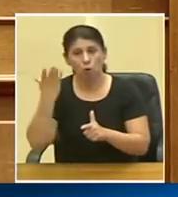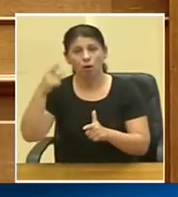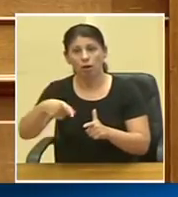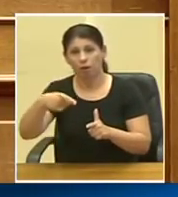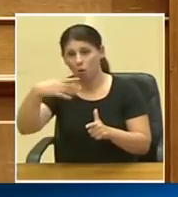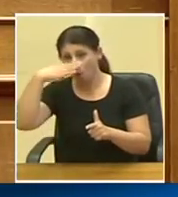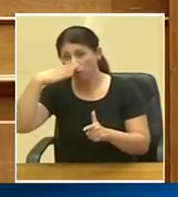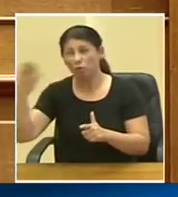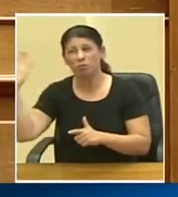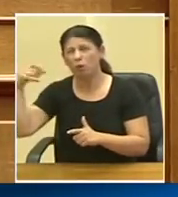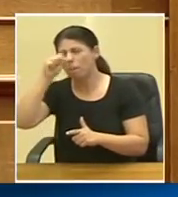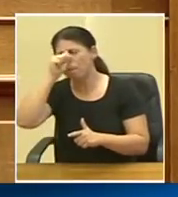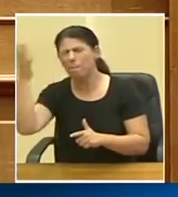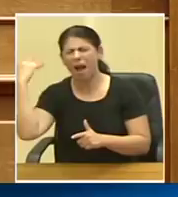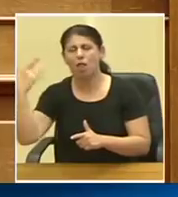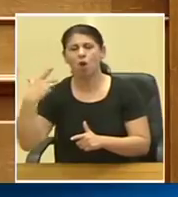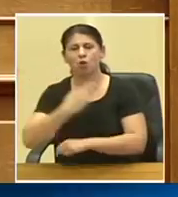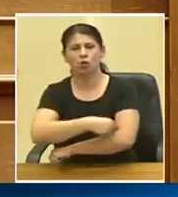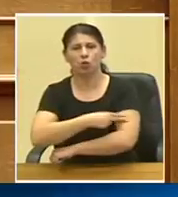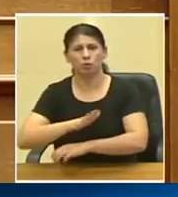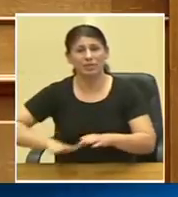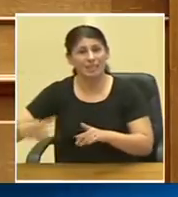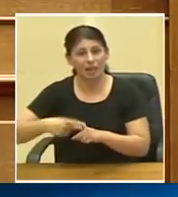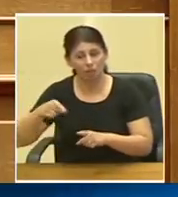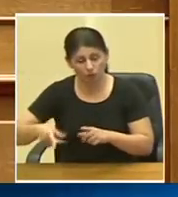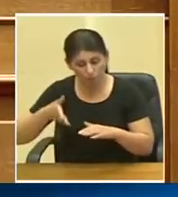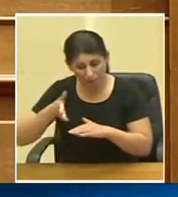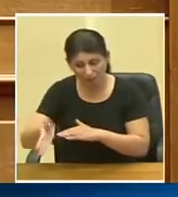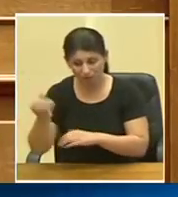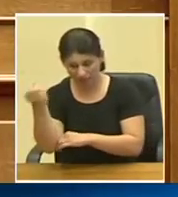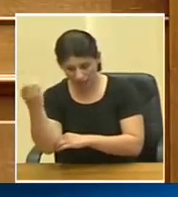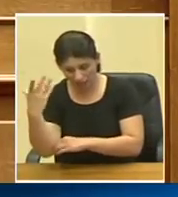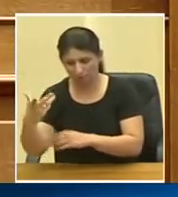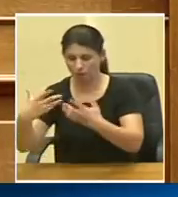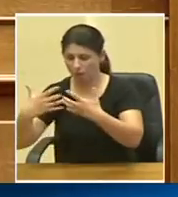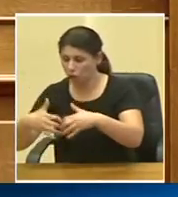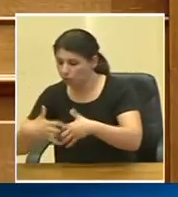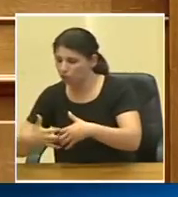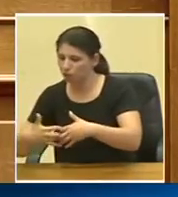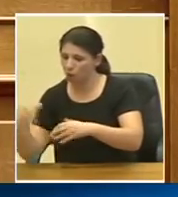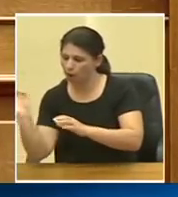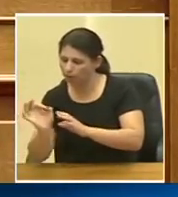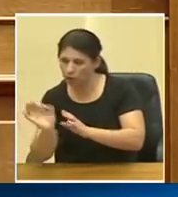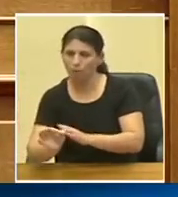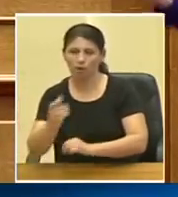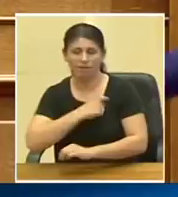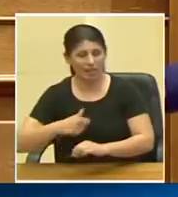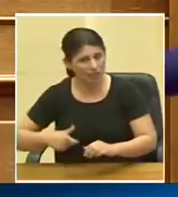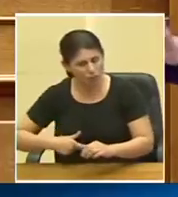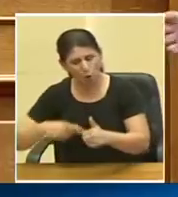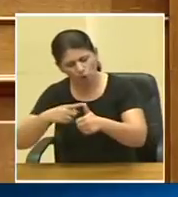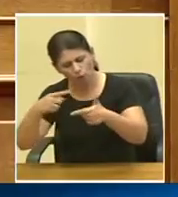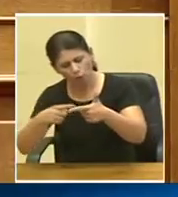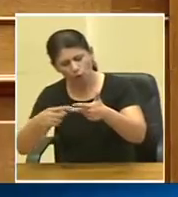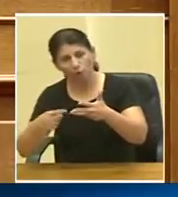παλιό της χώρας. Αυτή η παρέμβαση στο ΕΚΑΒ, αυτή η παρέμβαση με τους εξοπλισμούς, αυτή η παρέμβαση στον Ευαγγελισμό, αυτή η παρέμβαση